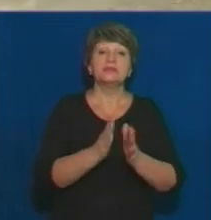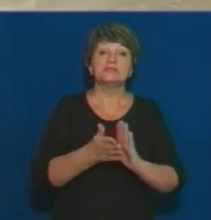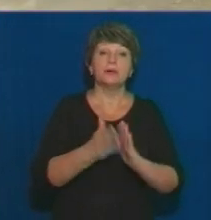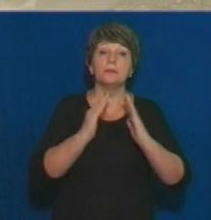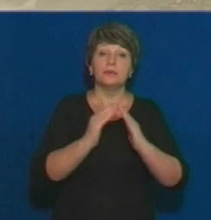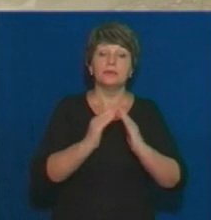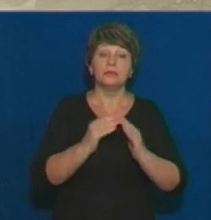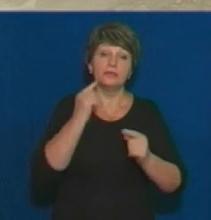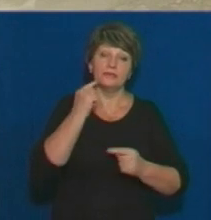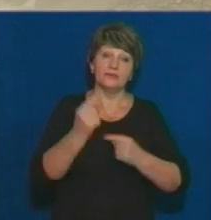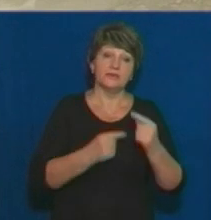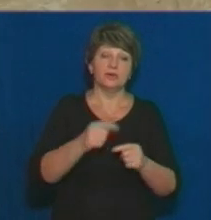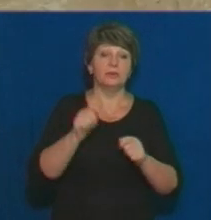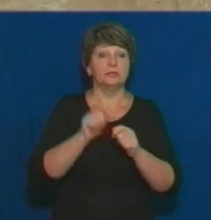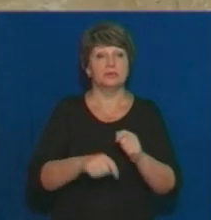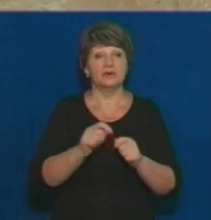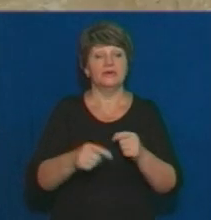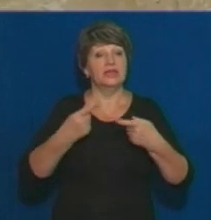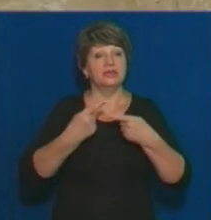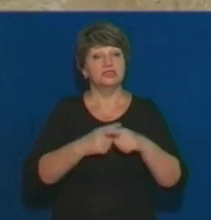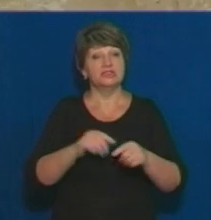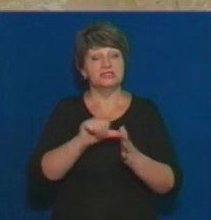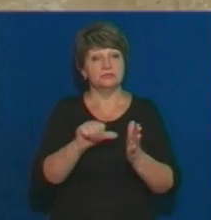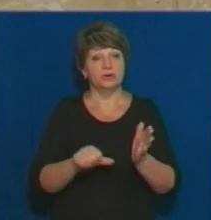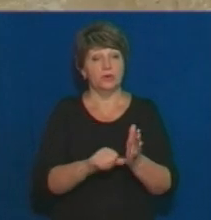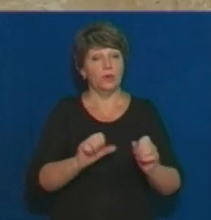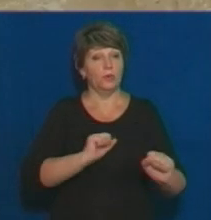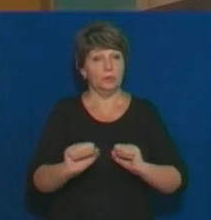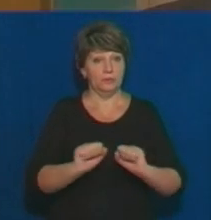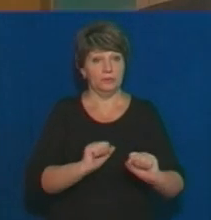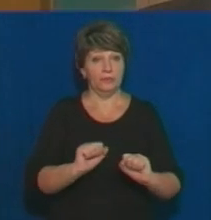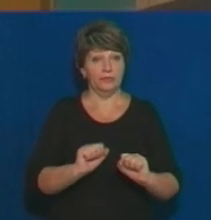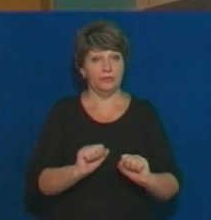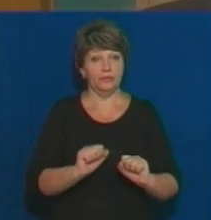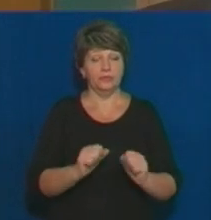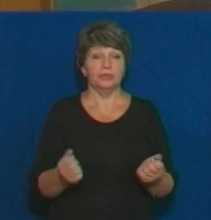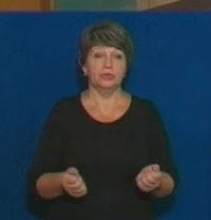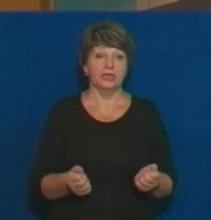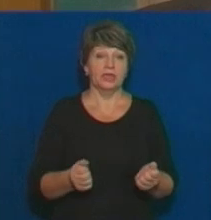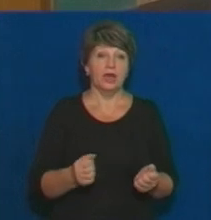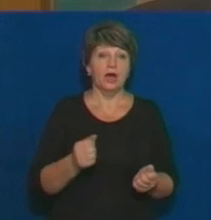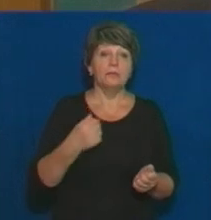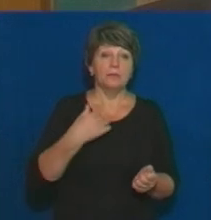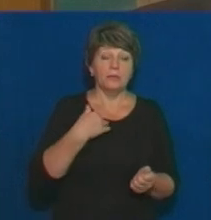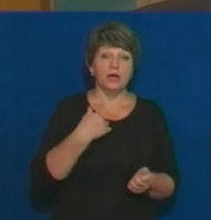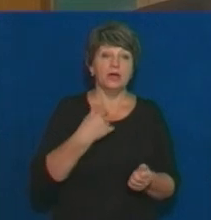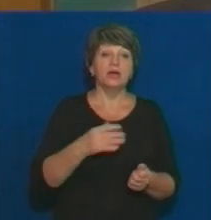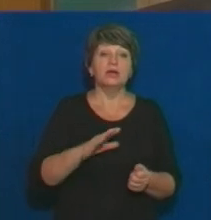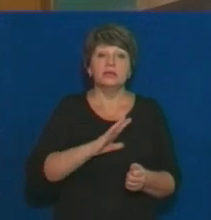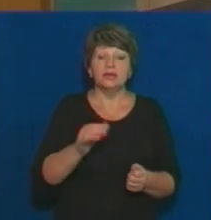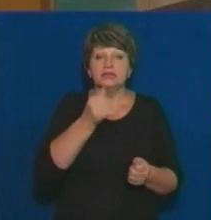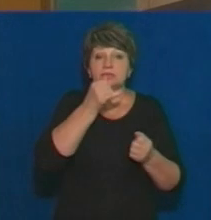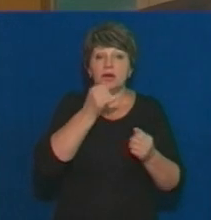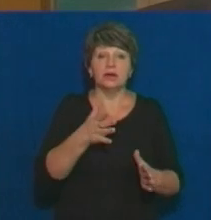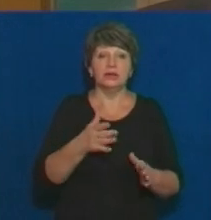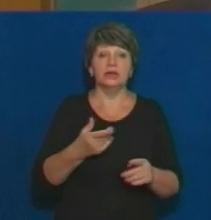періодично перевіряє інженер з технагляду Смілянського управління освіти Сергій Комаров. Лінія оконуточного водостоку не справилась з цими кубометрами води,